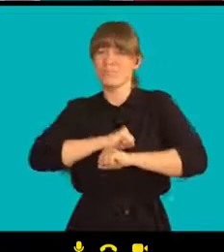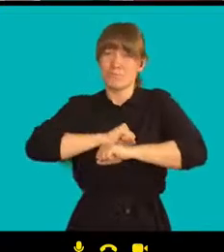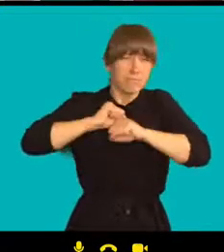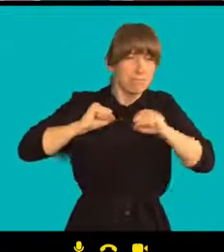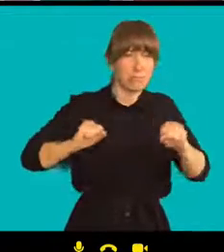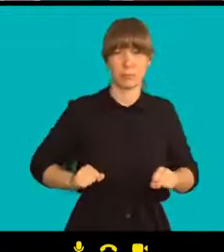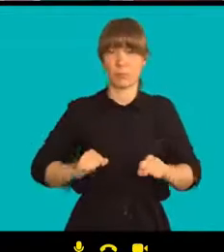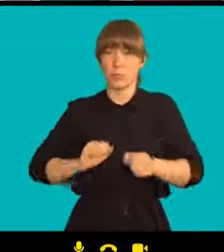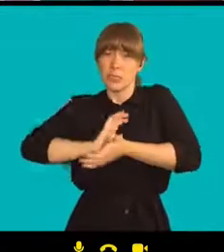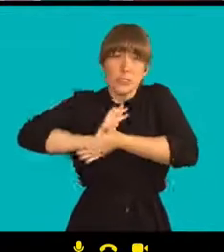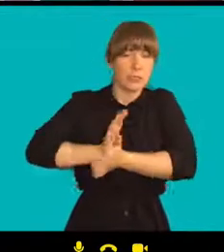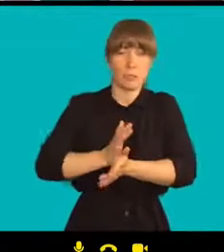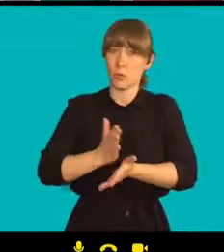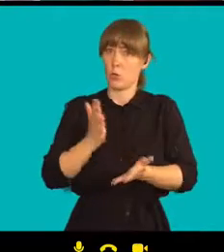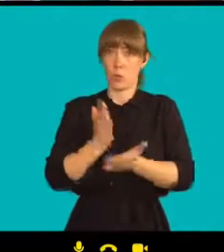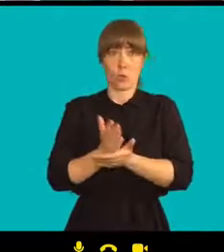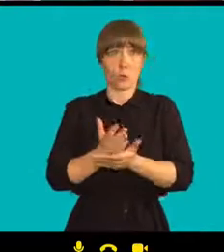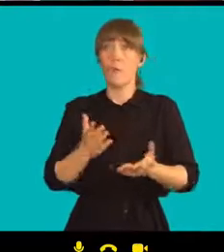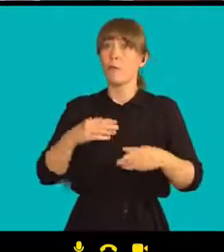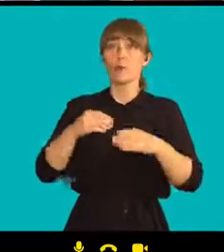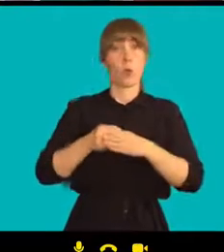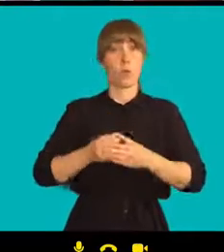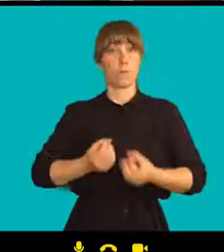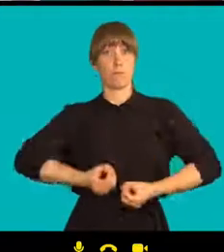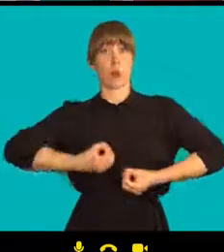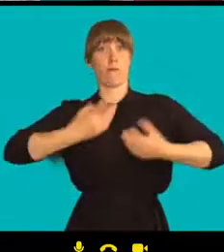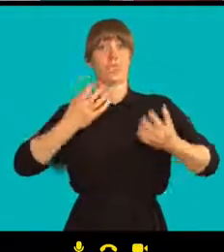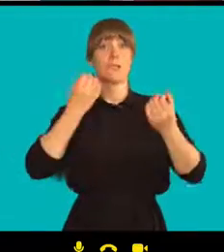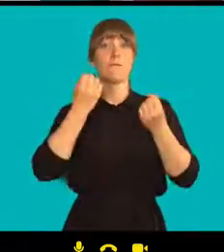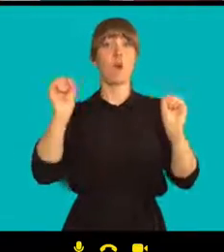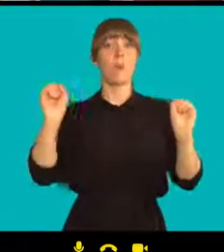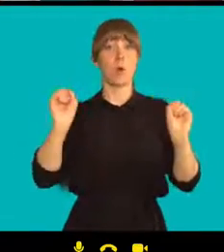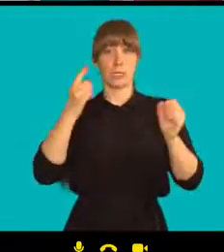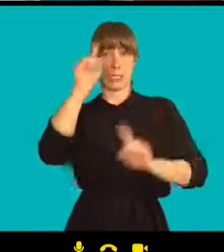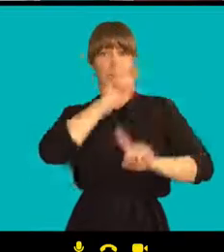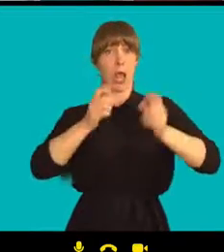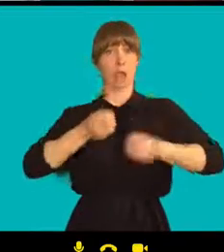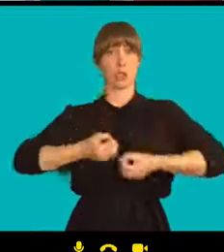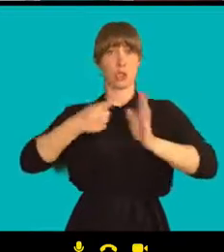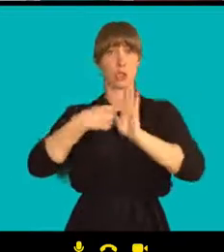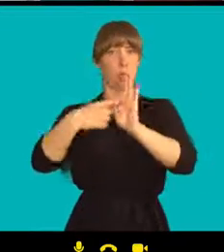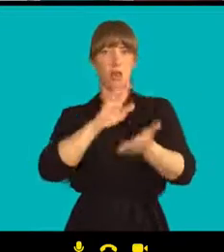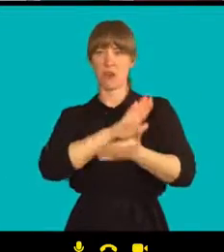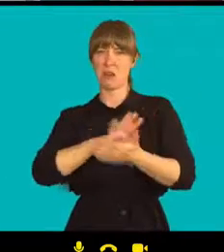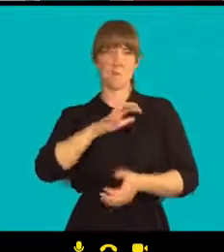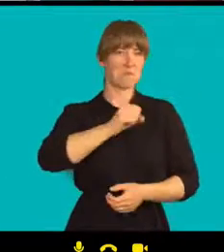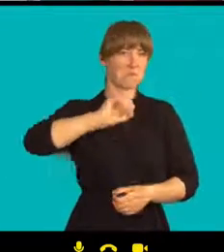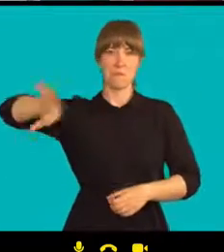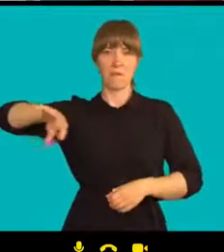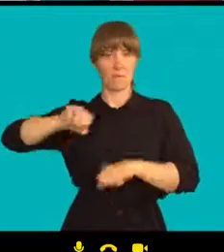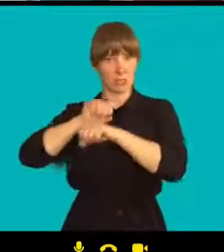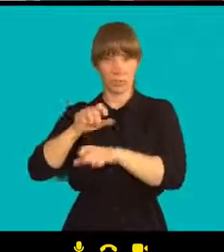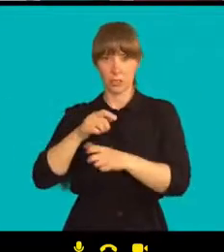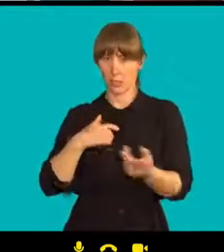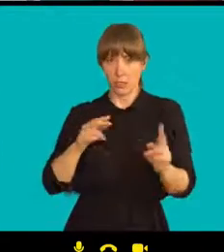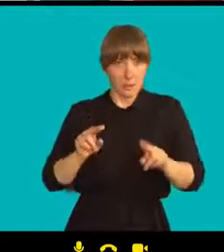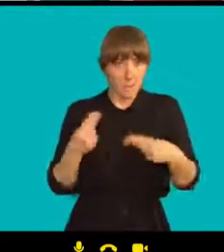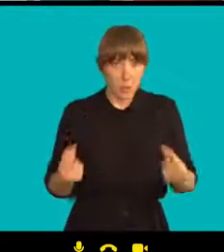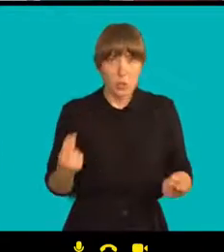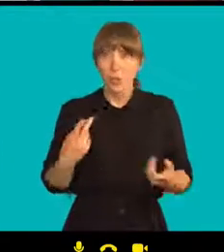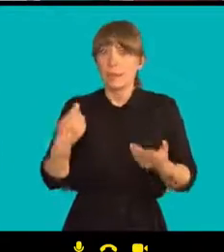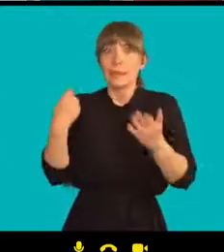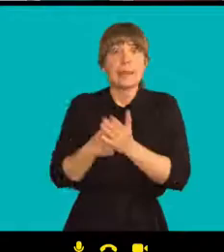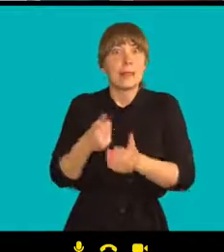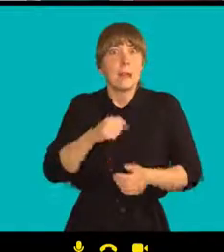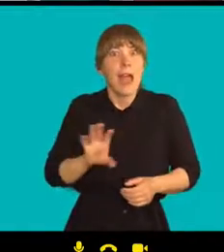svobodného názoru, tak lidé chodí do vězení, tam jsou, myslím, zacházenou způsobem, který dnes